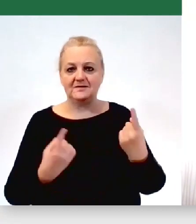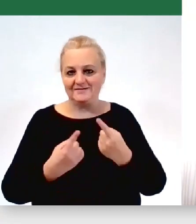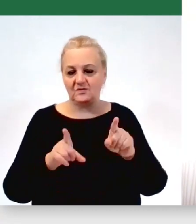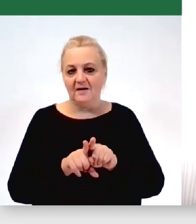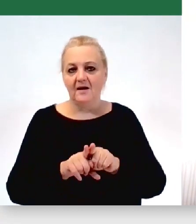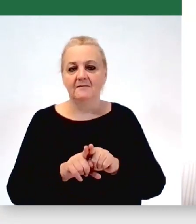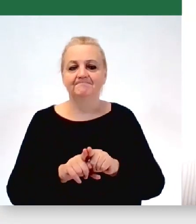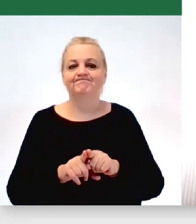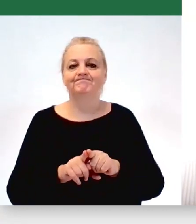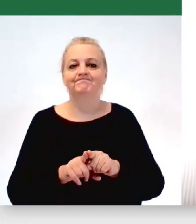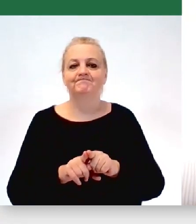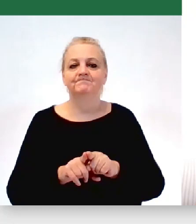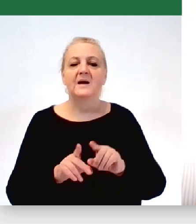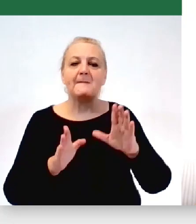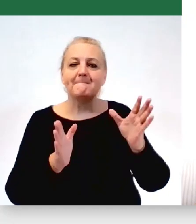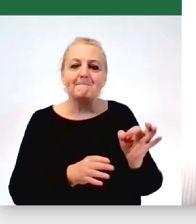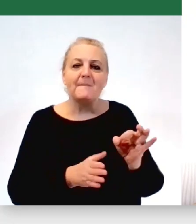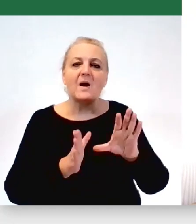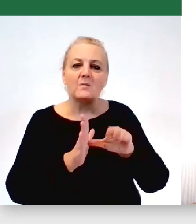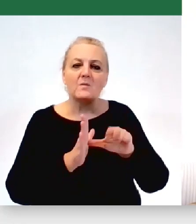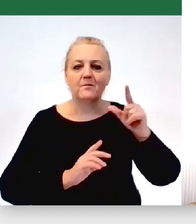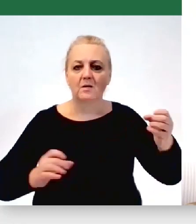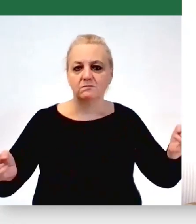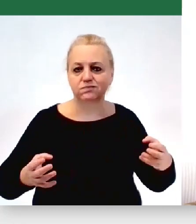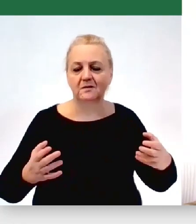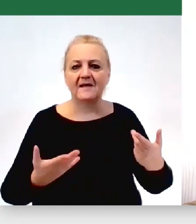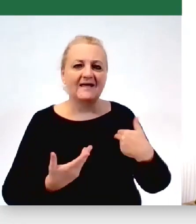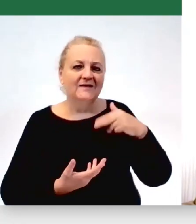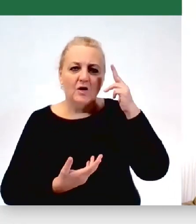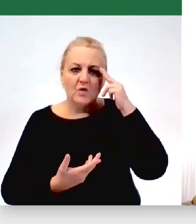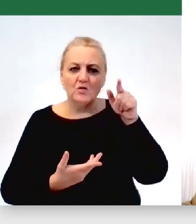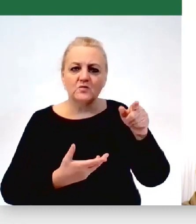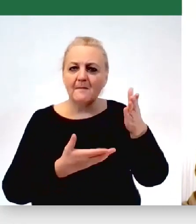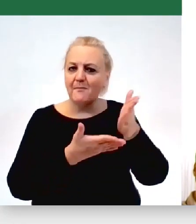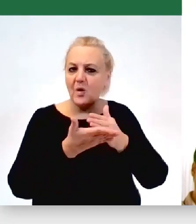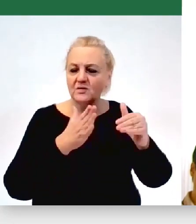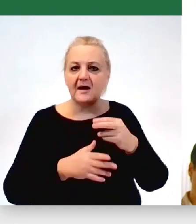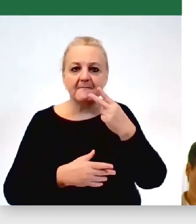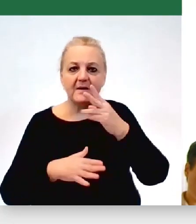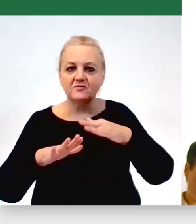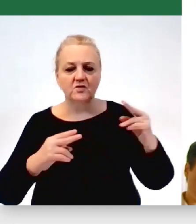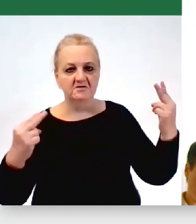poszedłem w małym mieście na dżakuzji nie rozumiejąc tego mechanizmu, tak, i zobaczyłem dzieci, które się na mnie patrzą z takim,